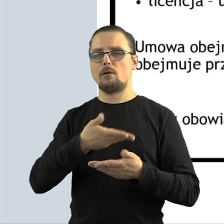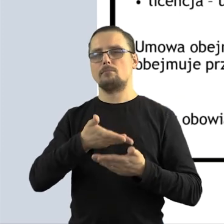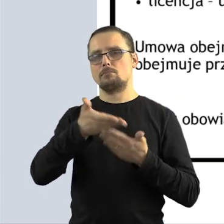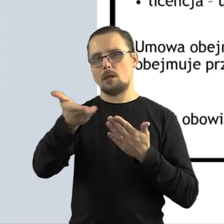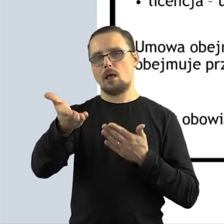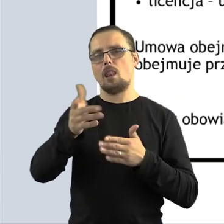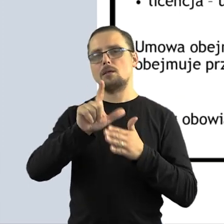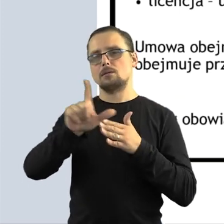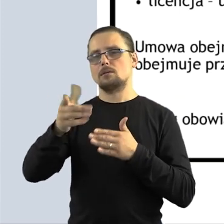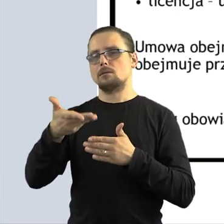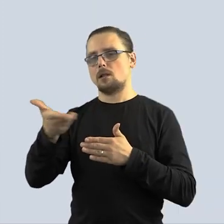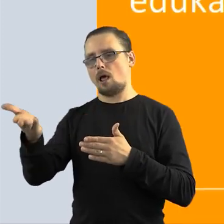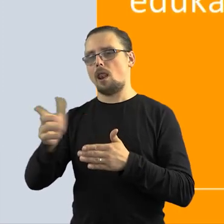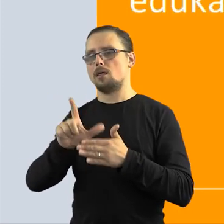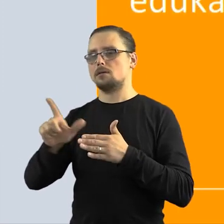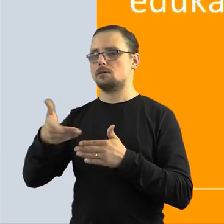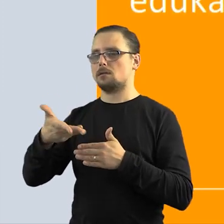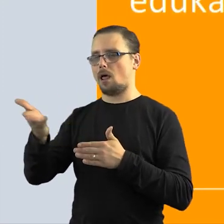podmiotów.